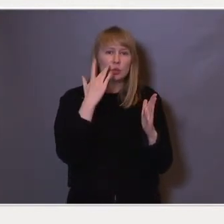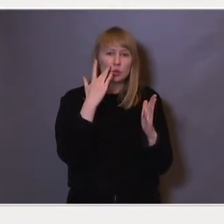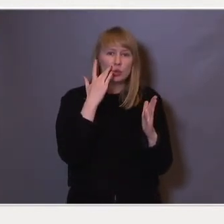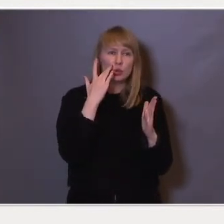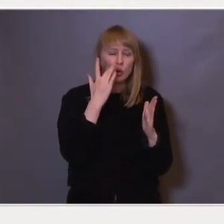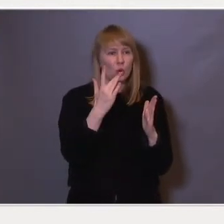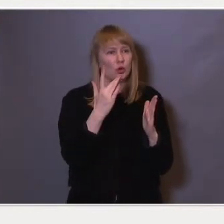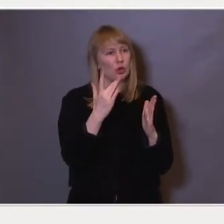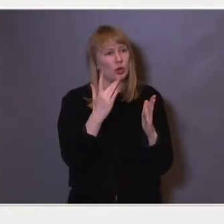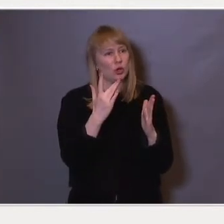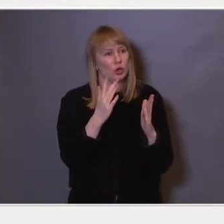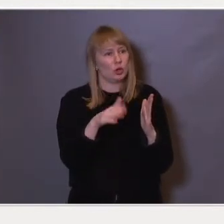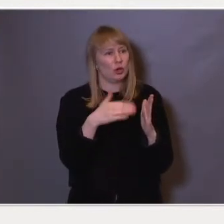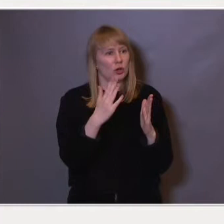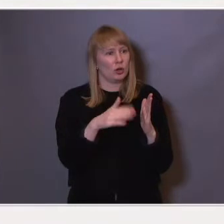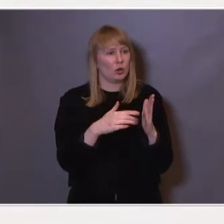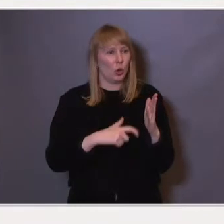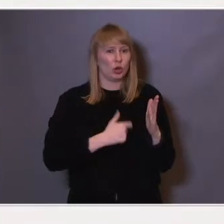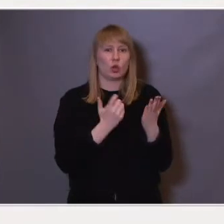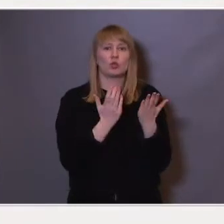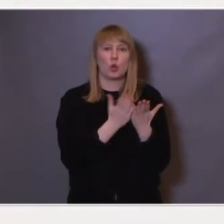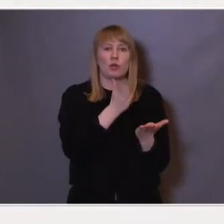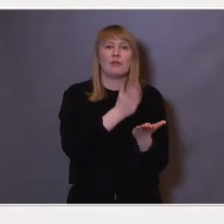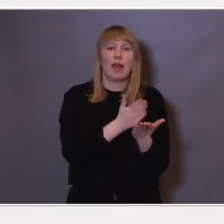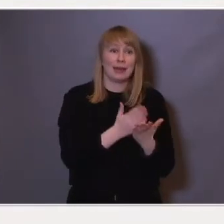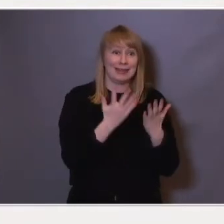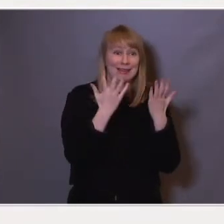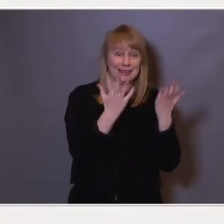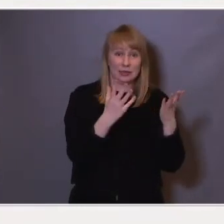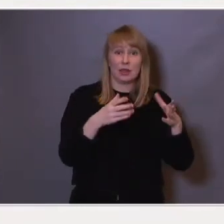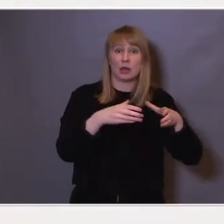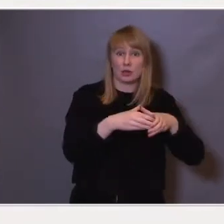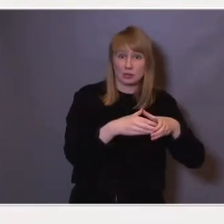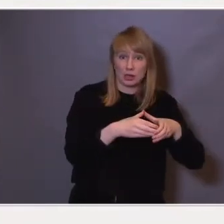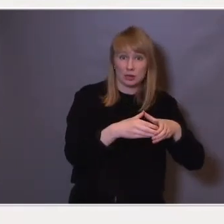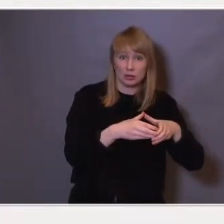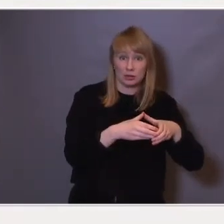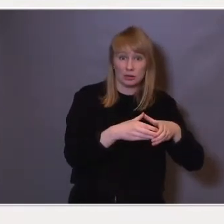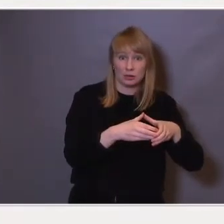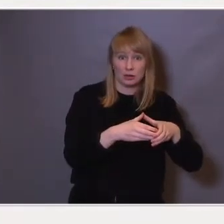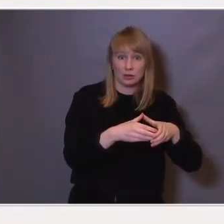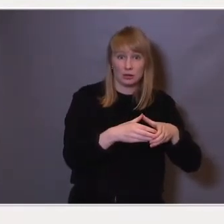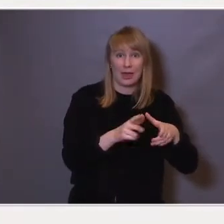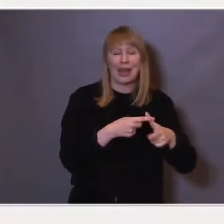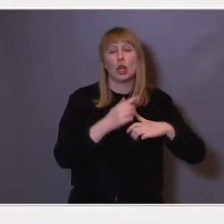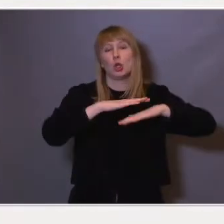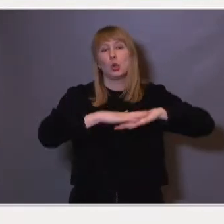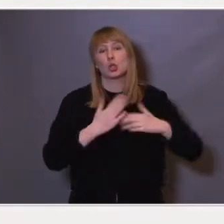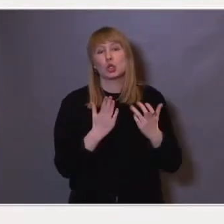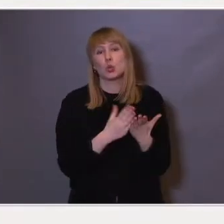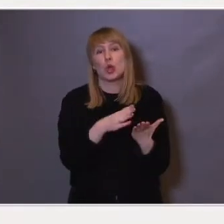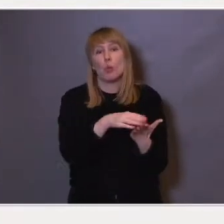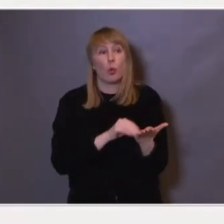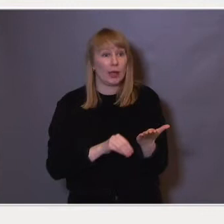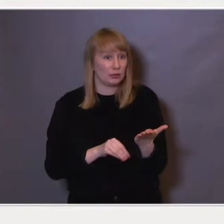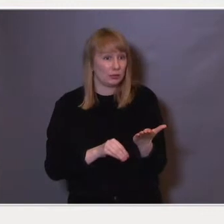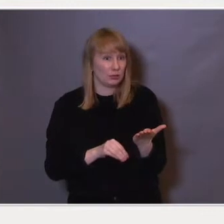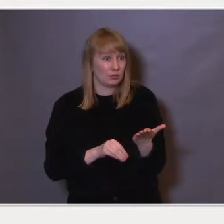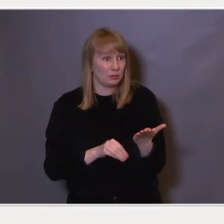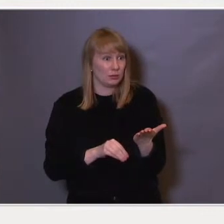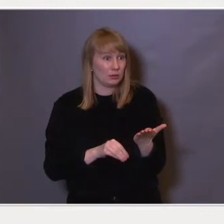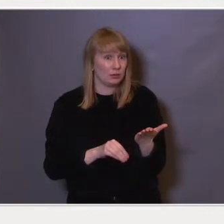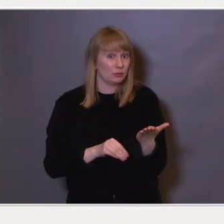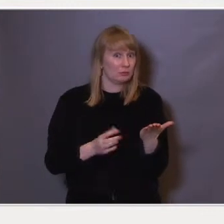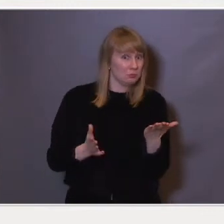av ungdomsskolen, altså i 10. klasse, omregnet som grunnskolepoeng, og hvorvidt man